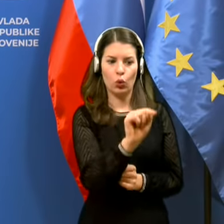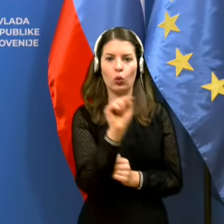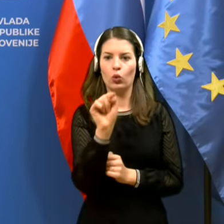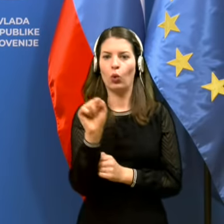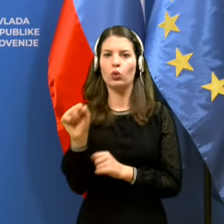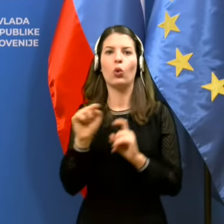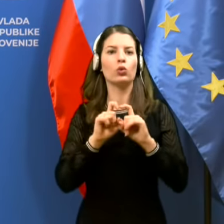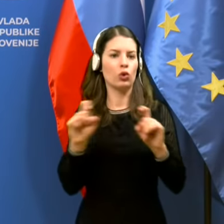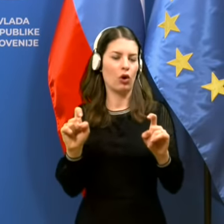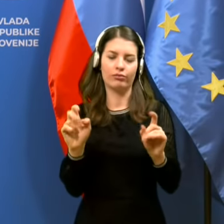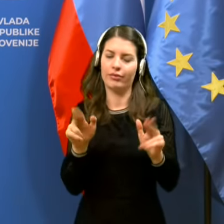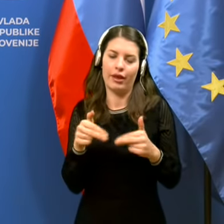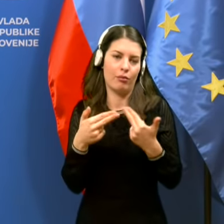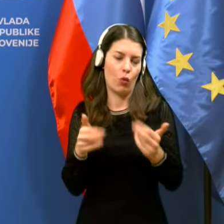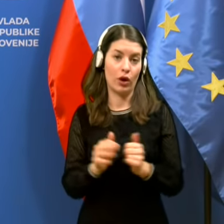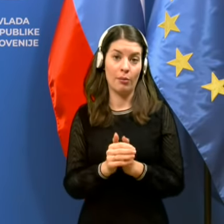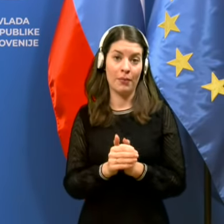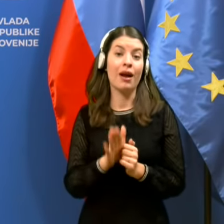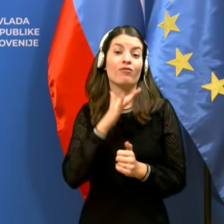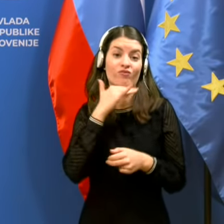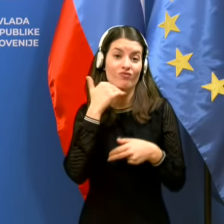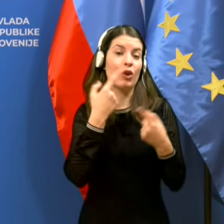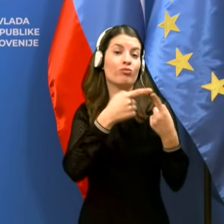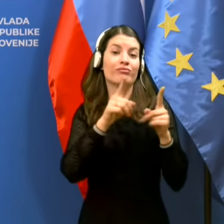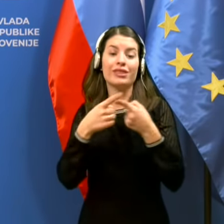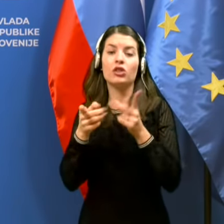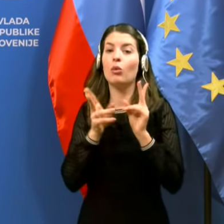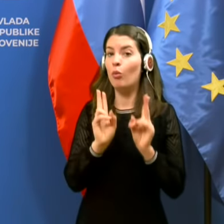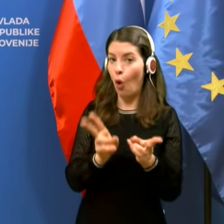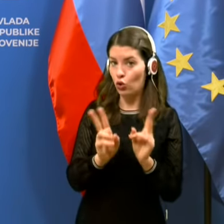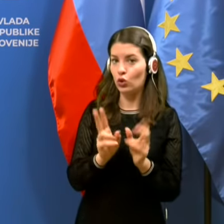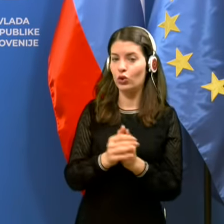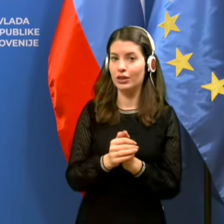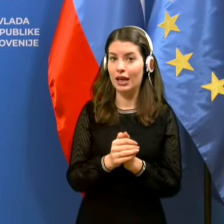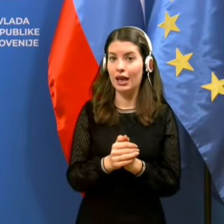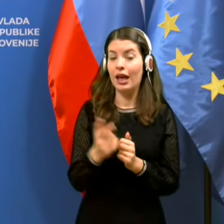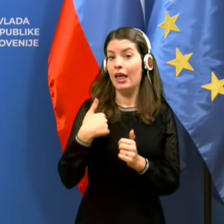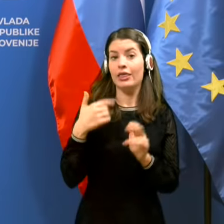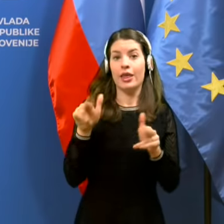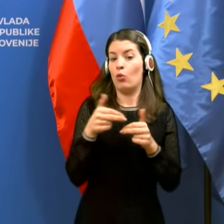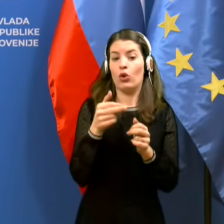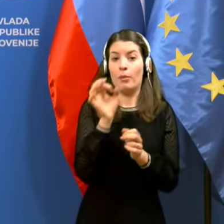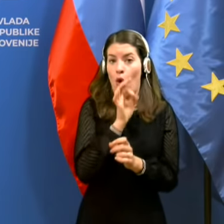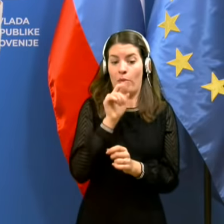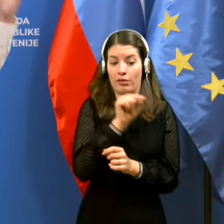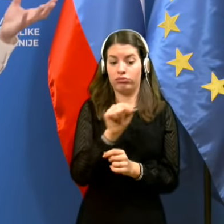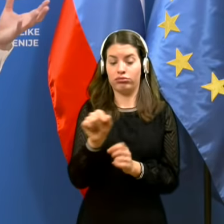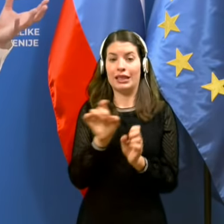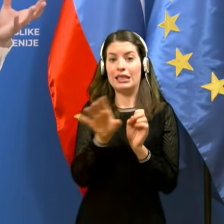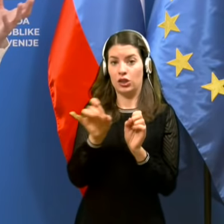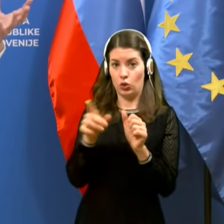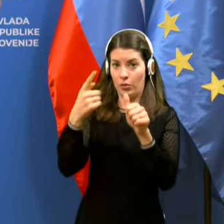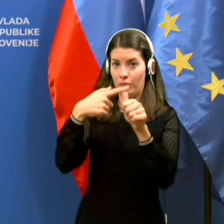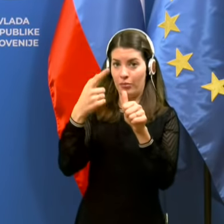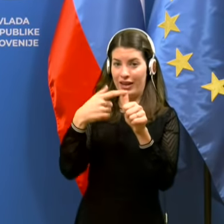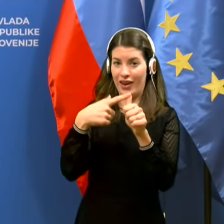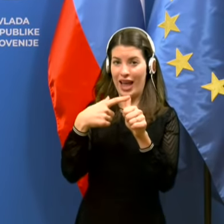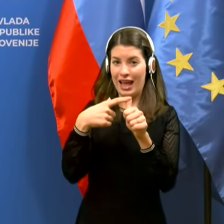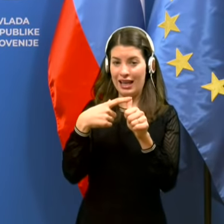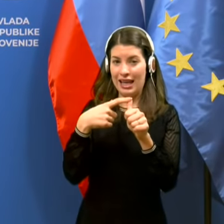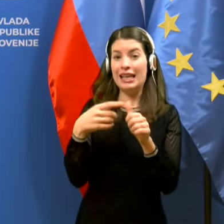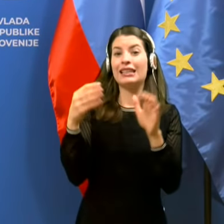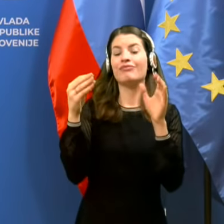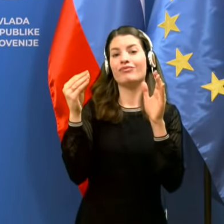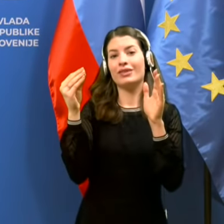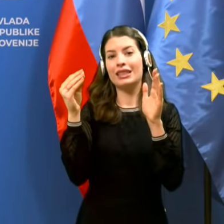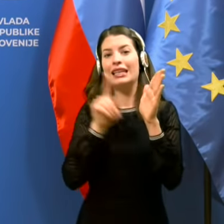Je pa velik tisk, o katereh lahko razmišljamo in nam moram jih izključiti. Eno so seveda statistične danosti, ampak seveda